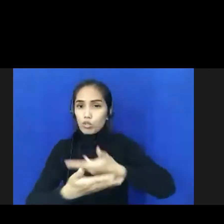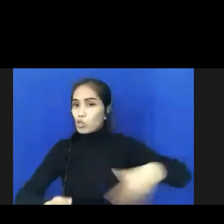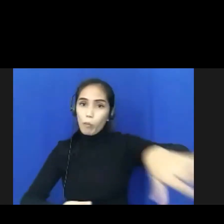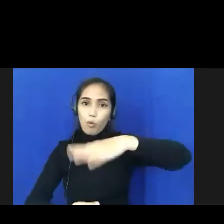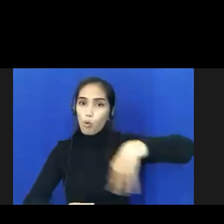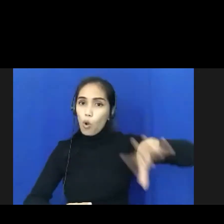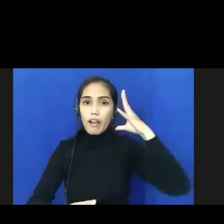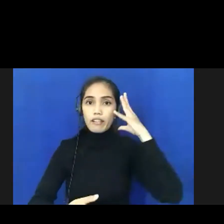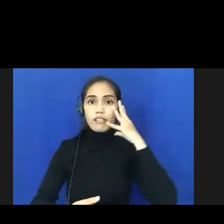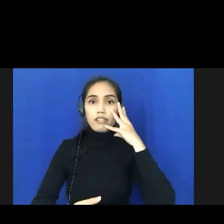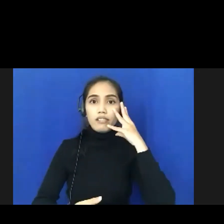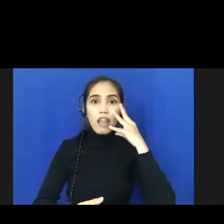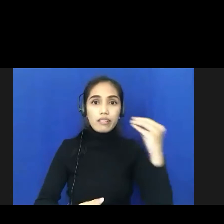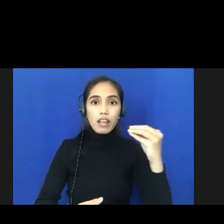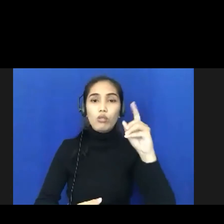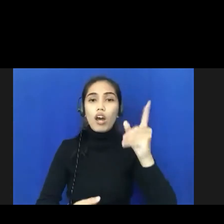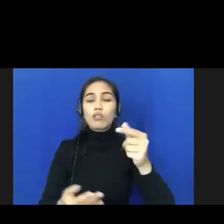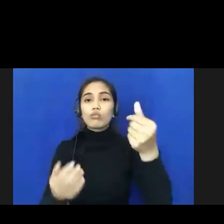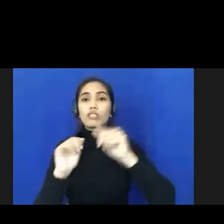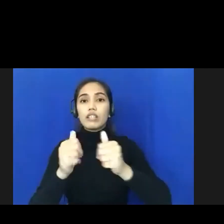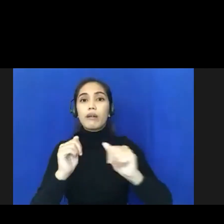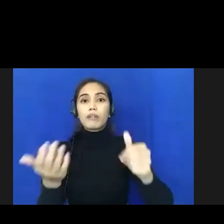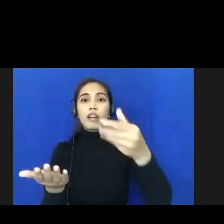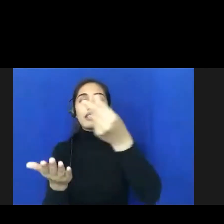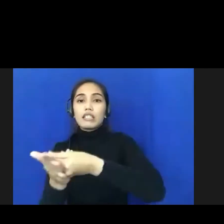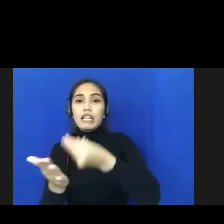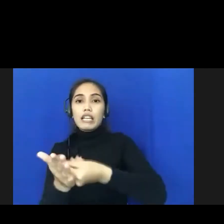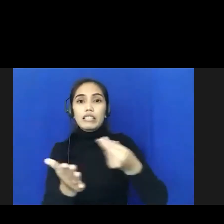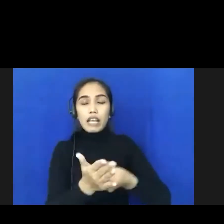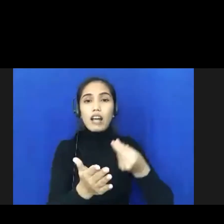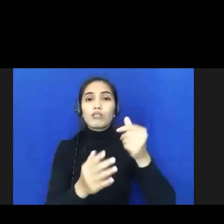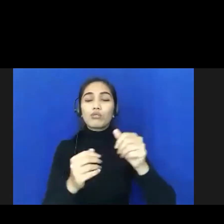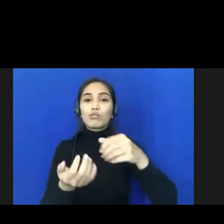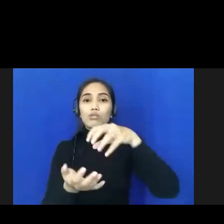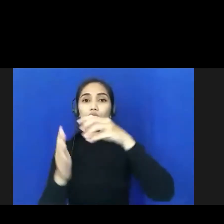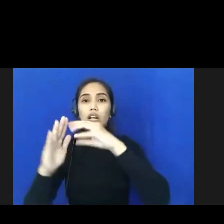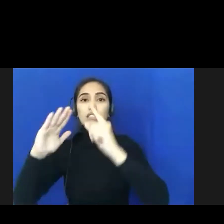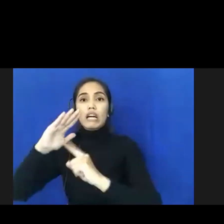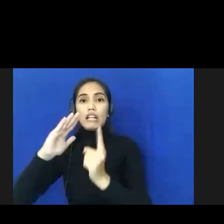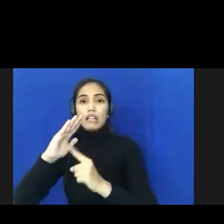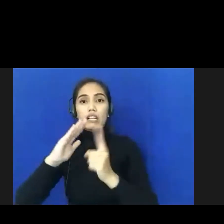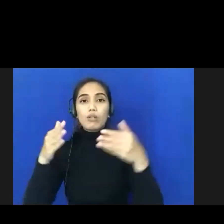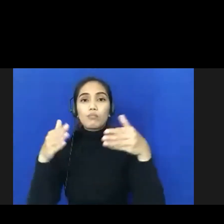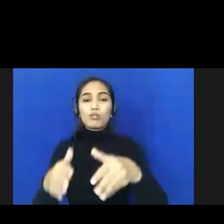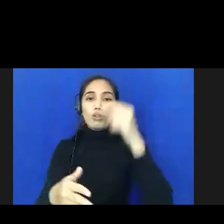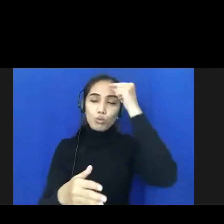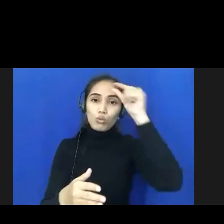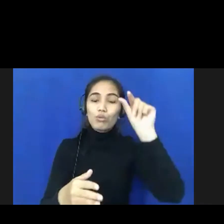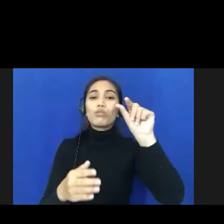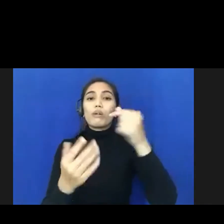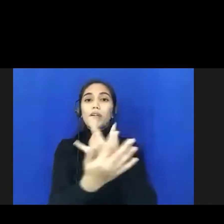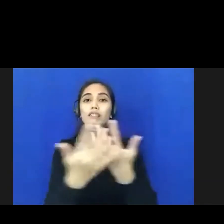menyiapkan anggaran dalam kaitan dengan karantina terpusat bagi masyarakat yang